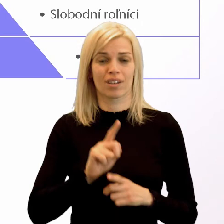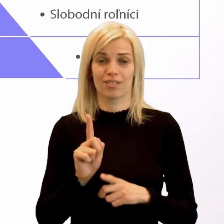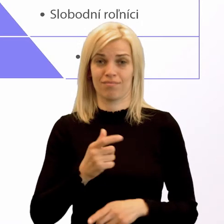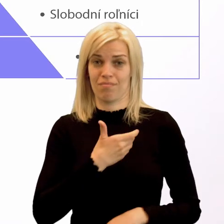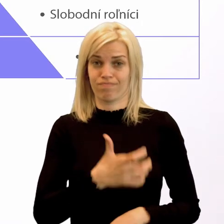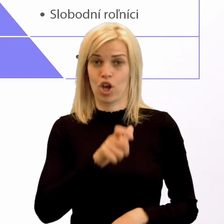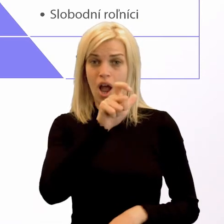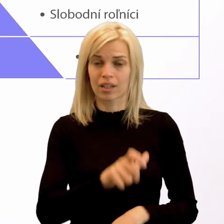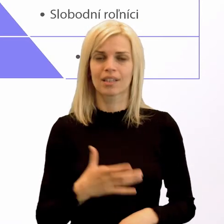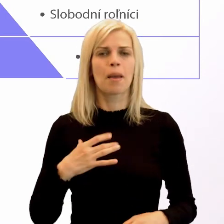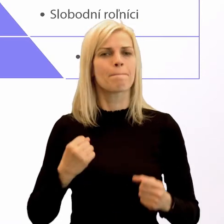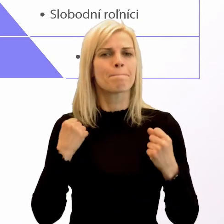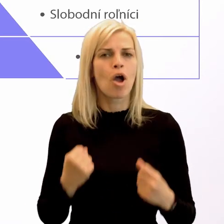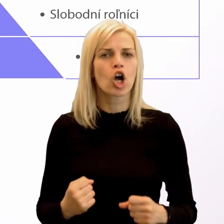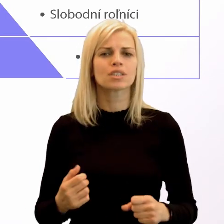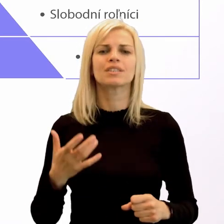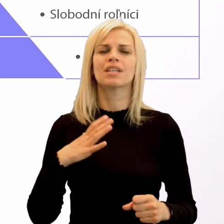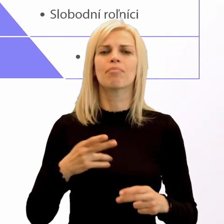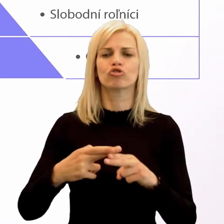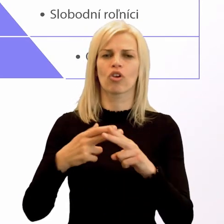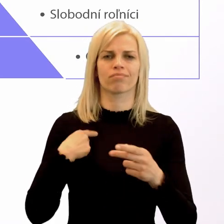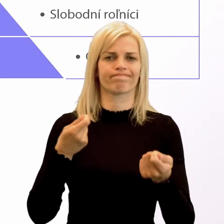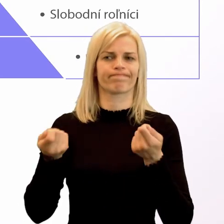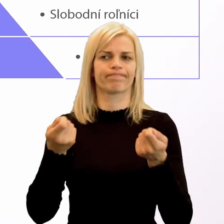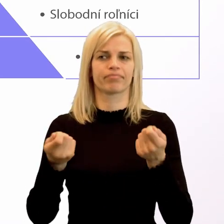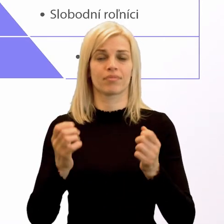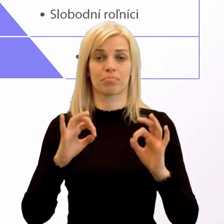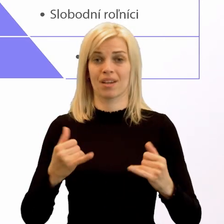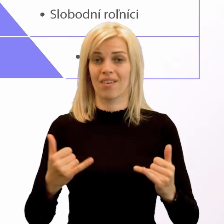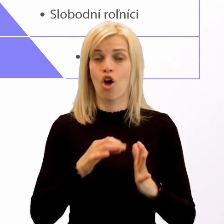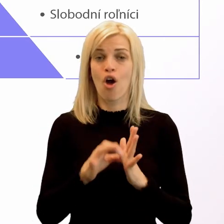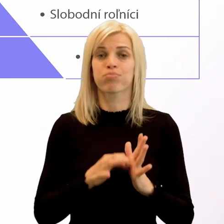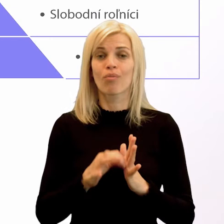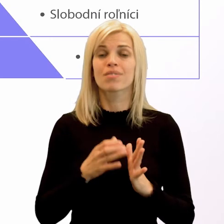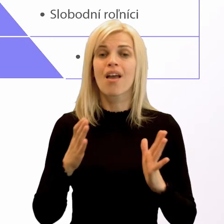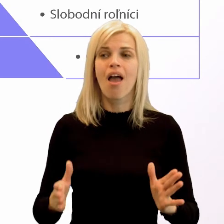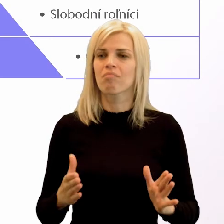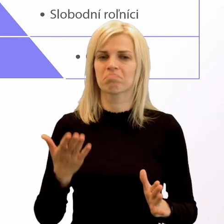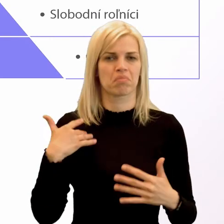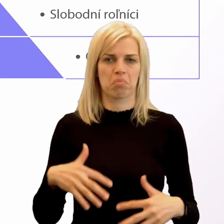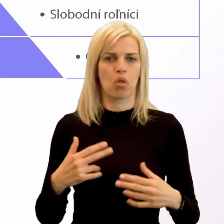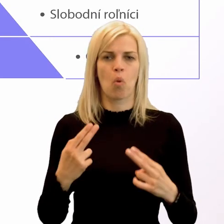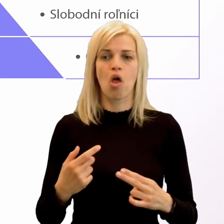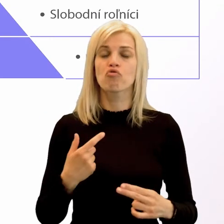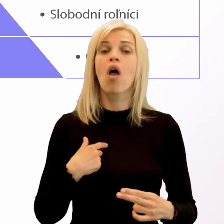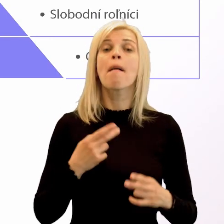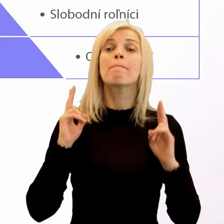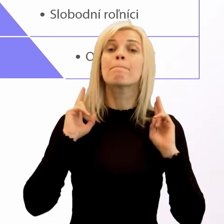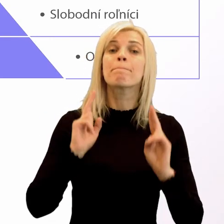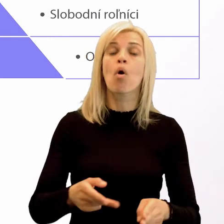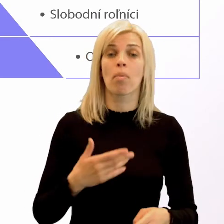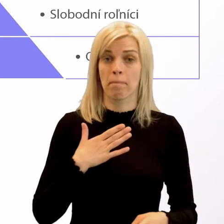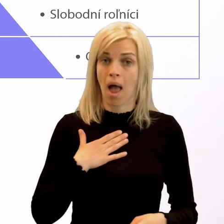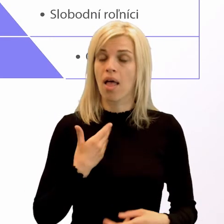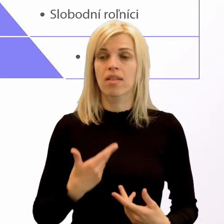mocný a chce ovládať štát. V tomto období už nebolo také dôležité, koľko pôdy vlastných človek. Bohatým sa mohol